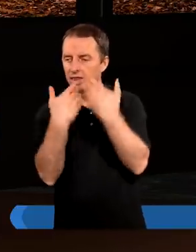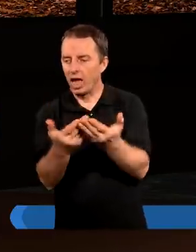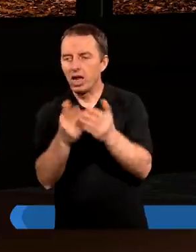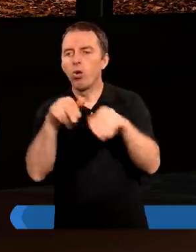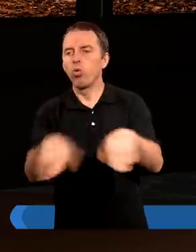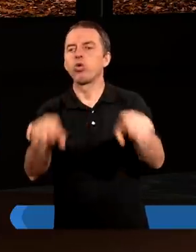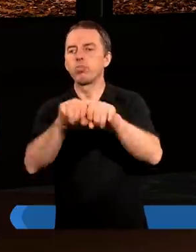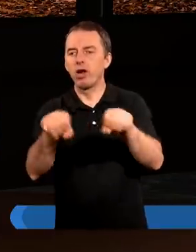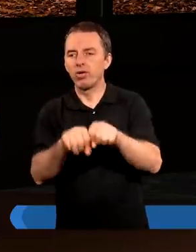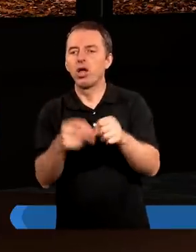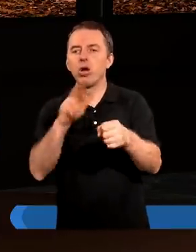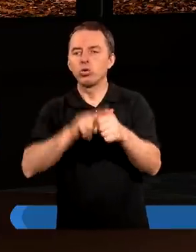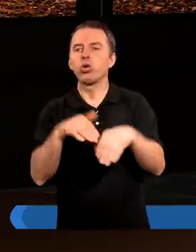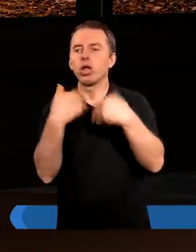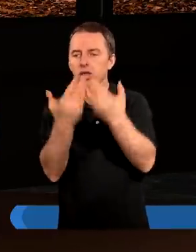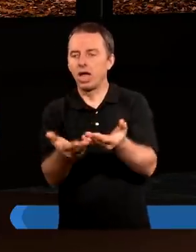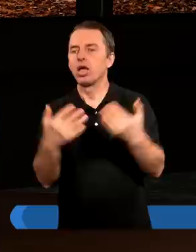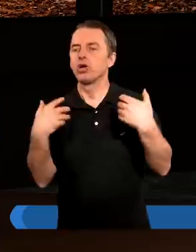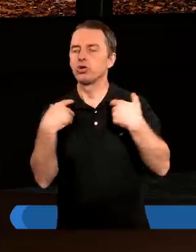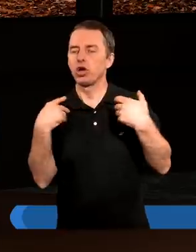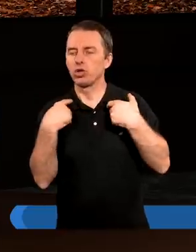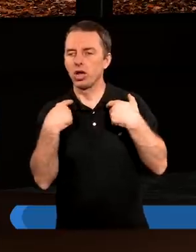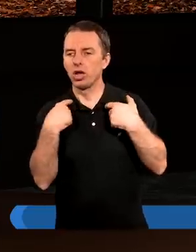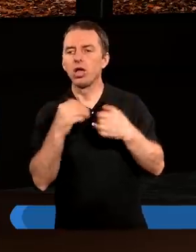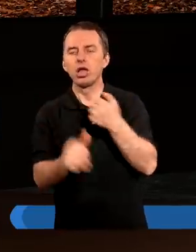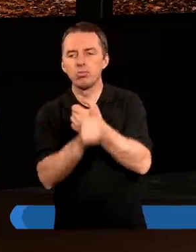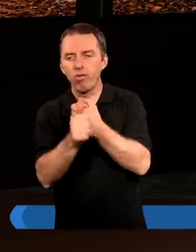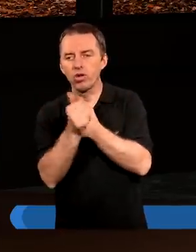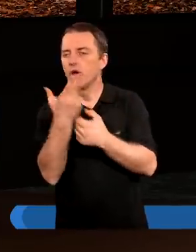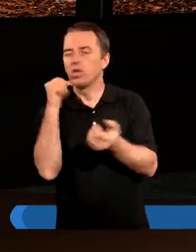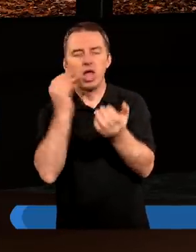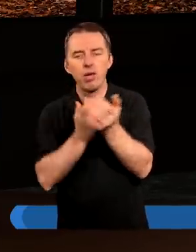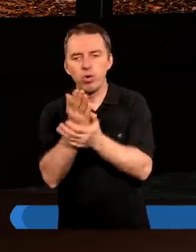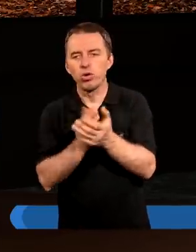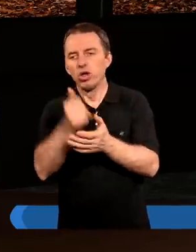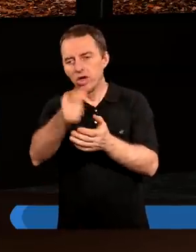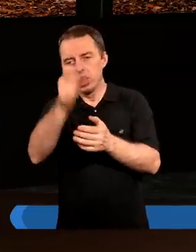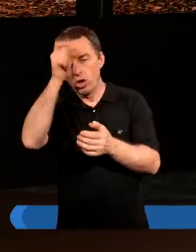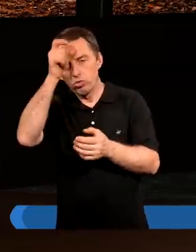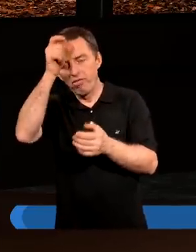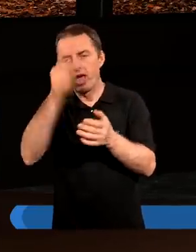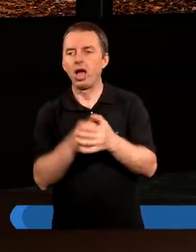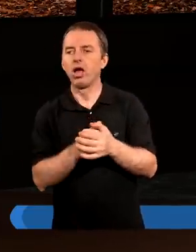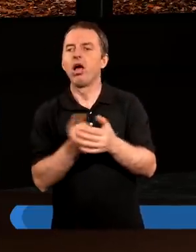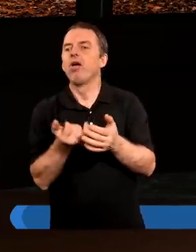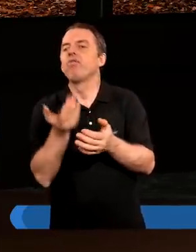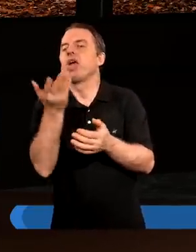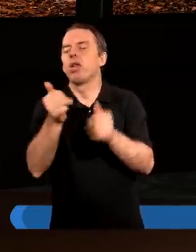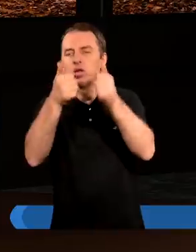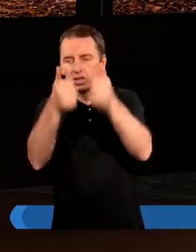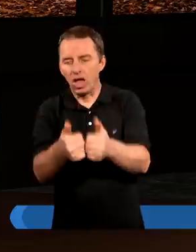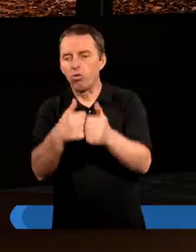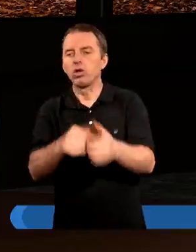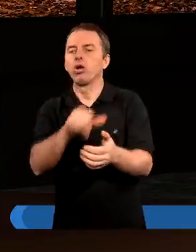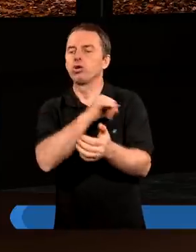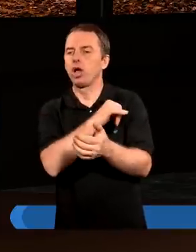usprawiedliwienie, które daje życie. Jak też z powodu nieposłuszeństwa jednego człowieka, wielu stało się